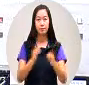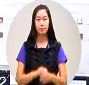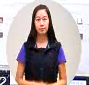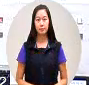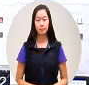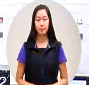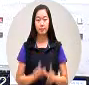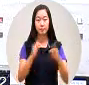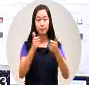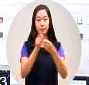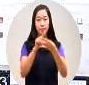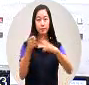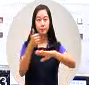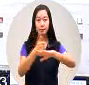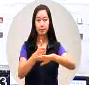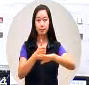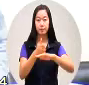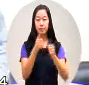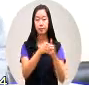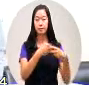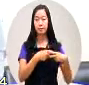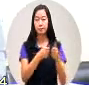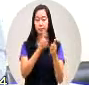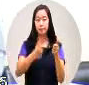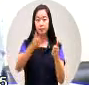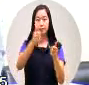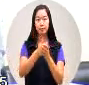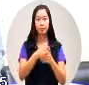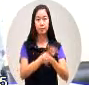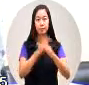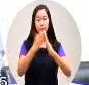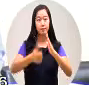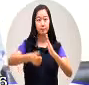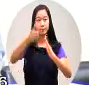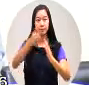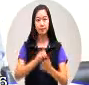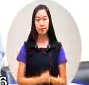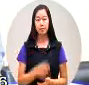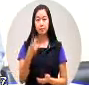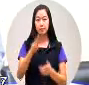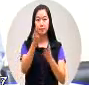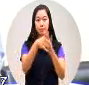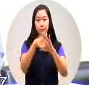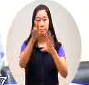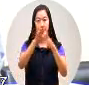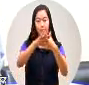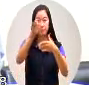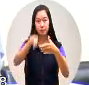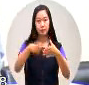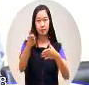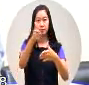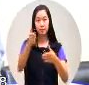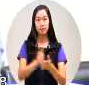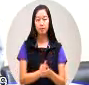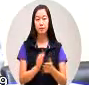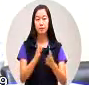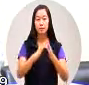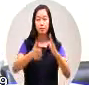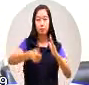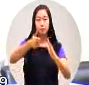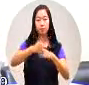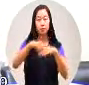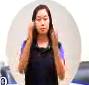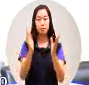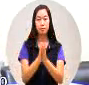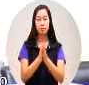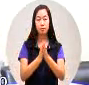大会主席副委长我们陈吉市长刘副市长陈吉副市长所有